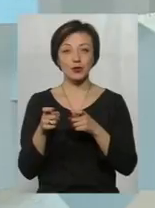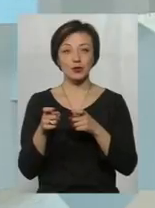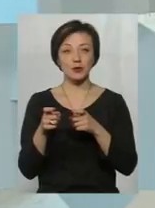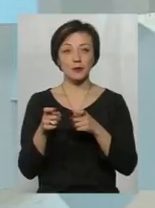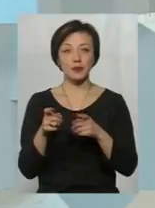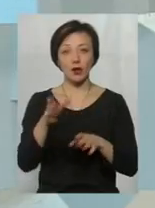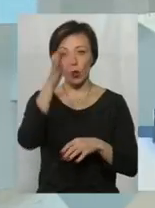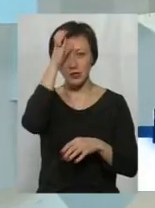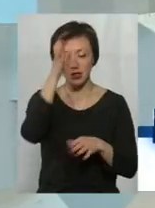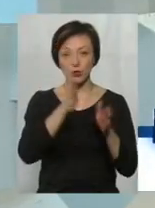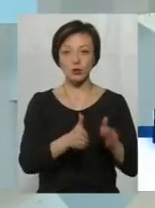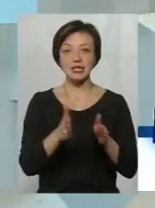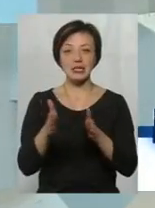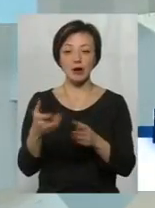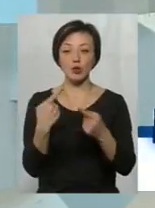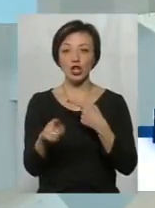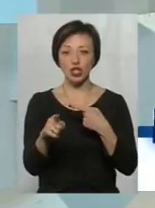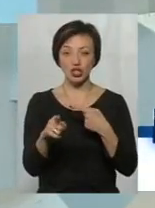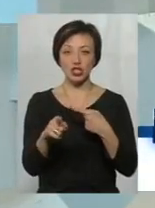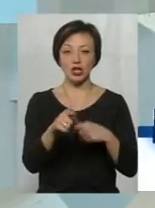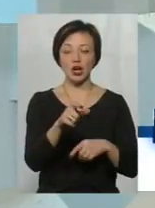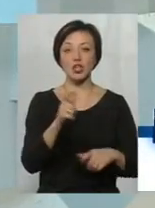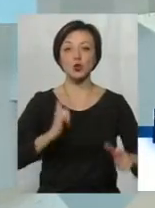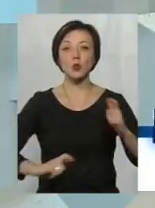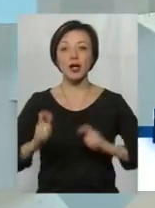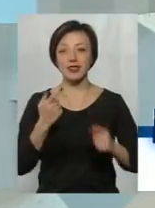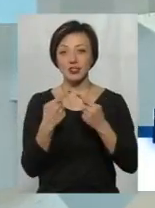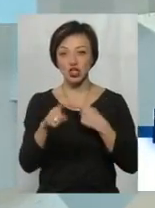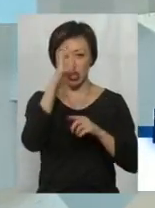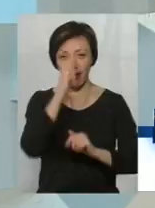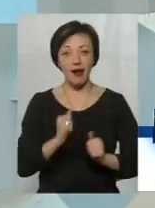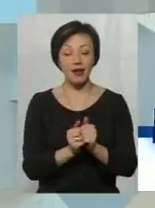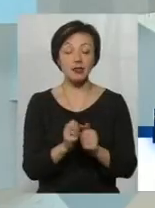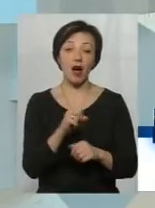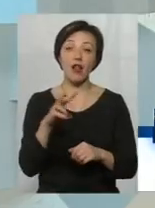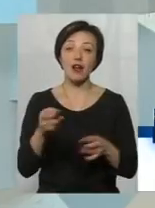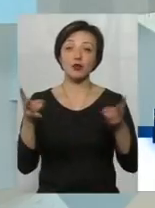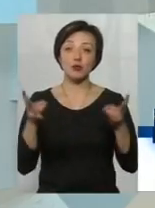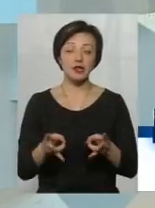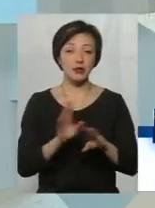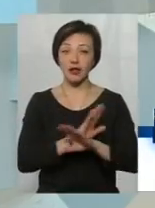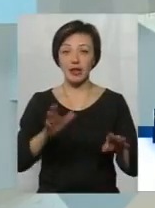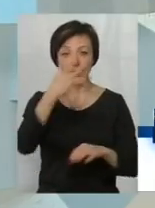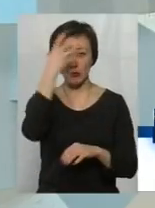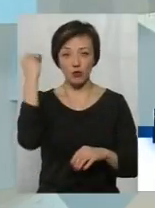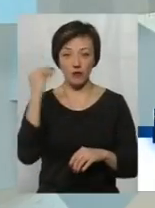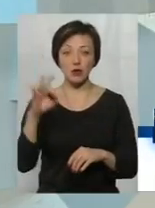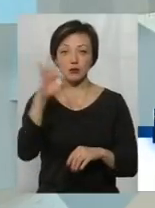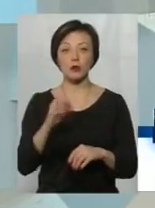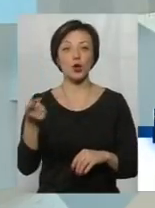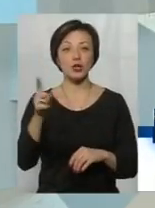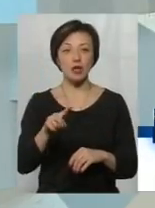в освітню систему інших ресурсів з інших країн студентів. Але необхідно не забувати про те, що